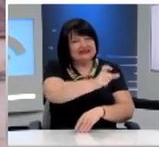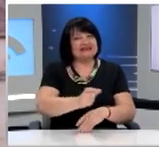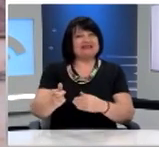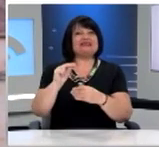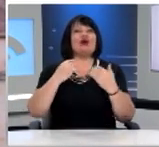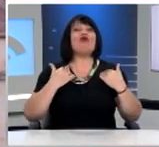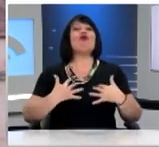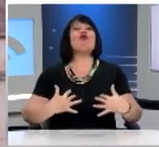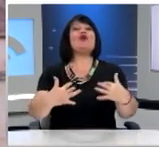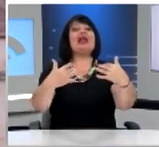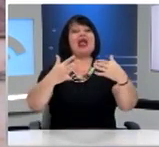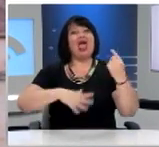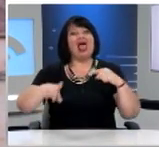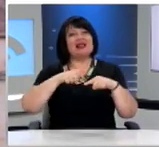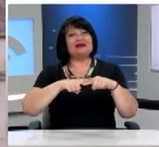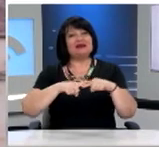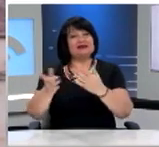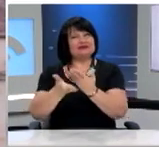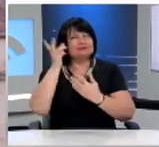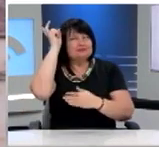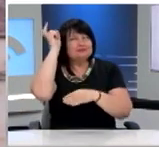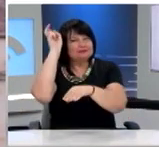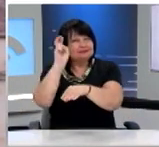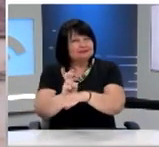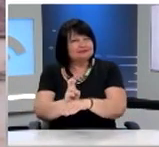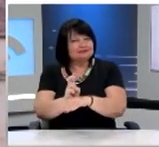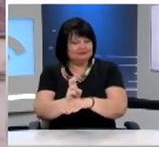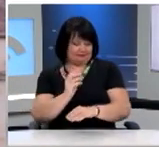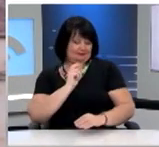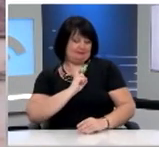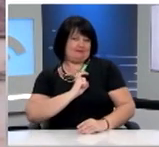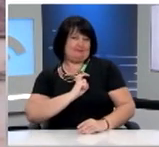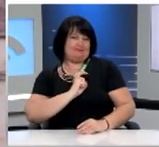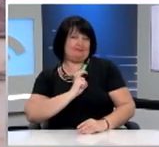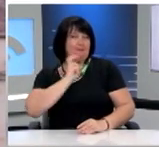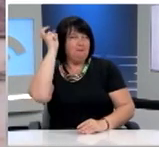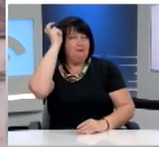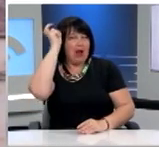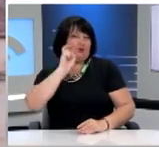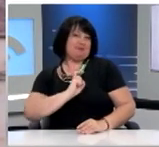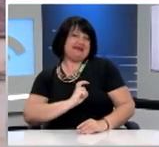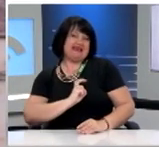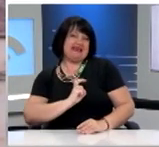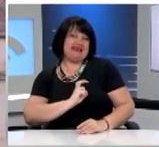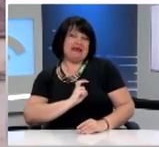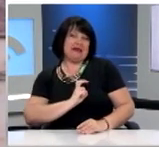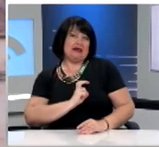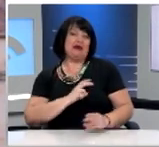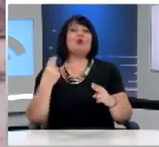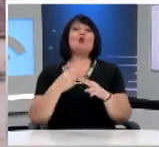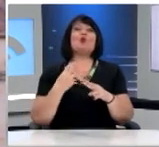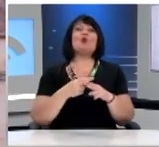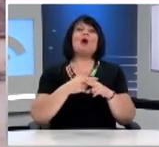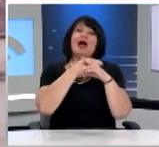Βουλής των Ελλήνων Έχετε αποθηκεύσει Μέσα στην ψυχή σας και μέσα στο μυαλό σας Πολύ γόνιμες